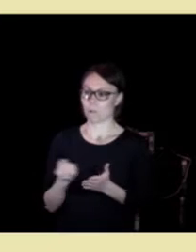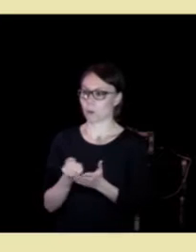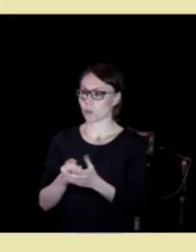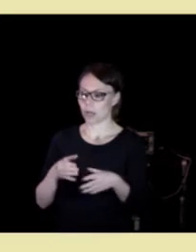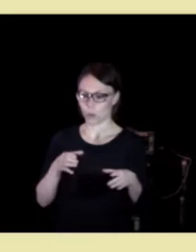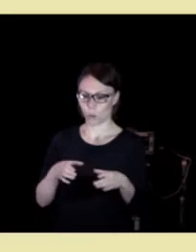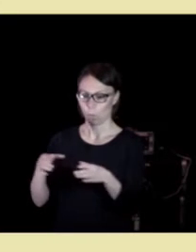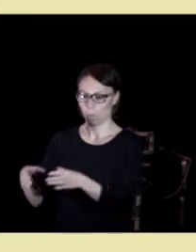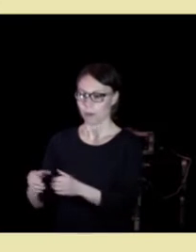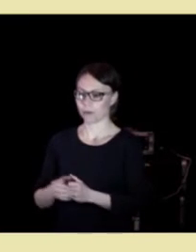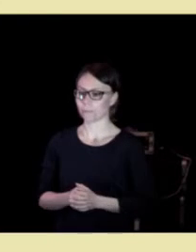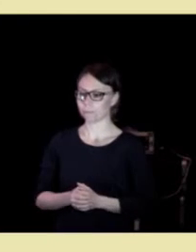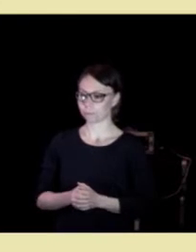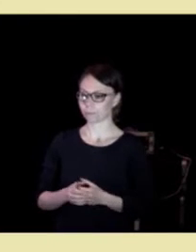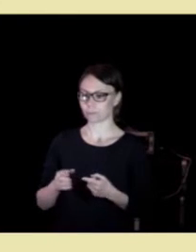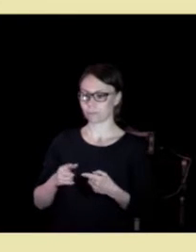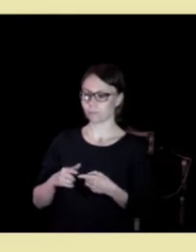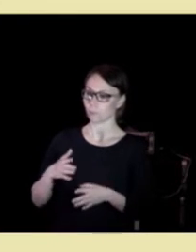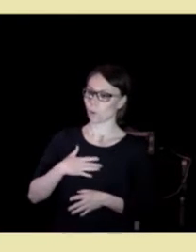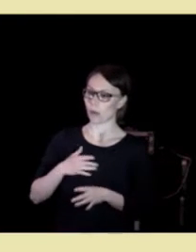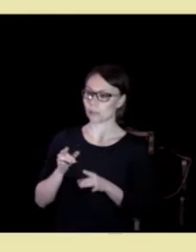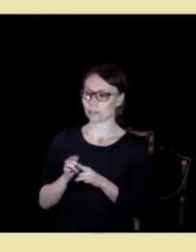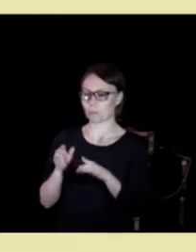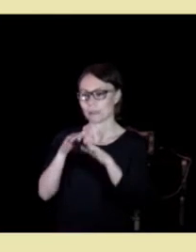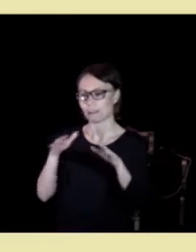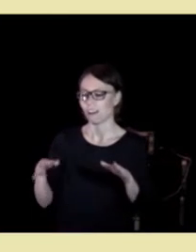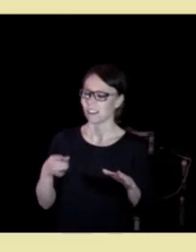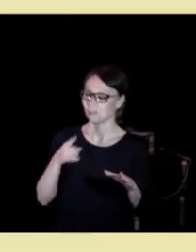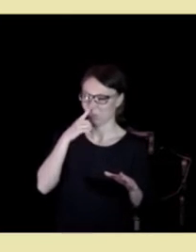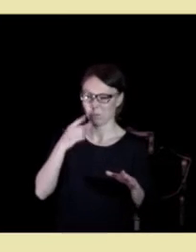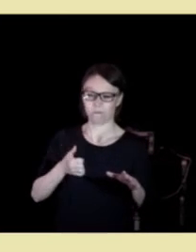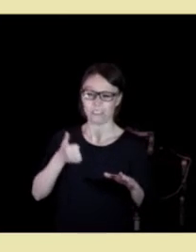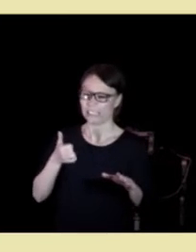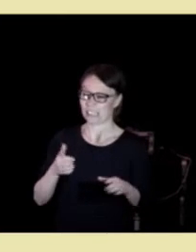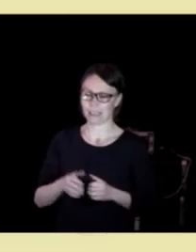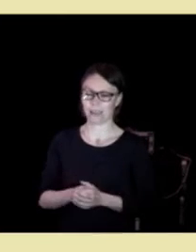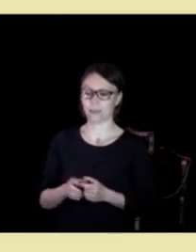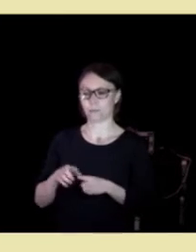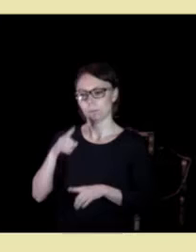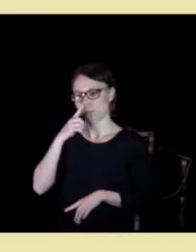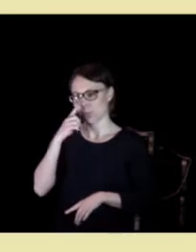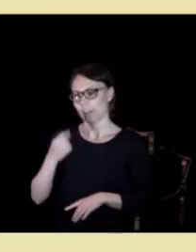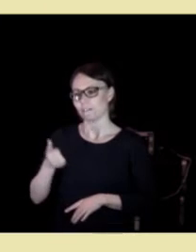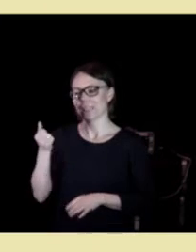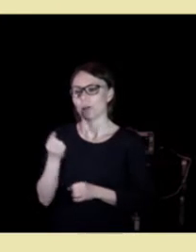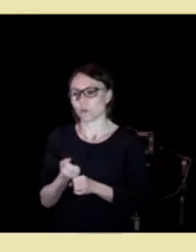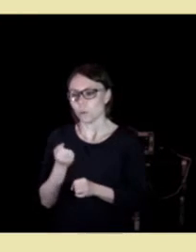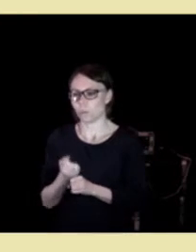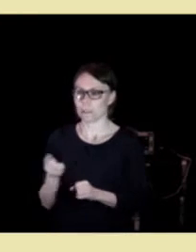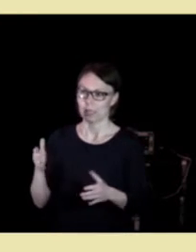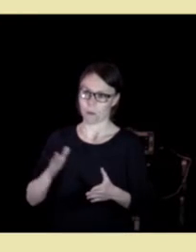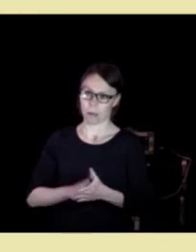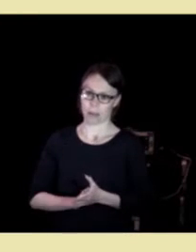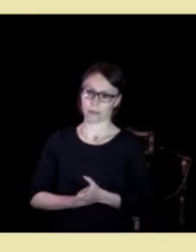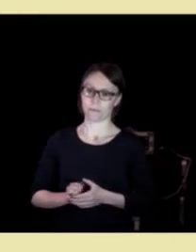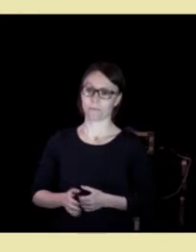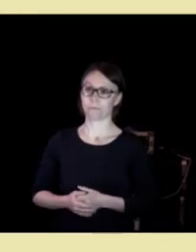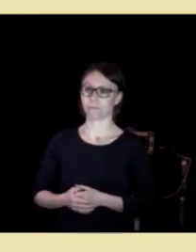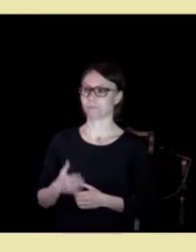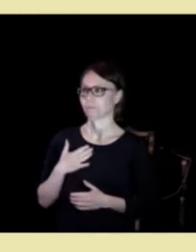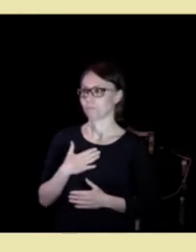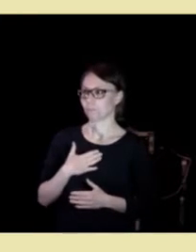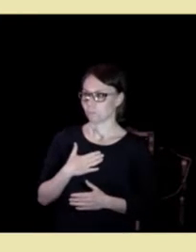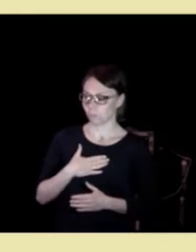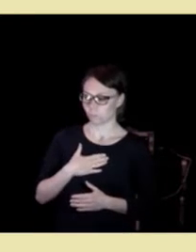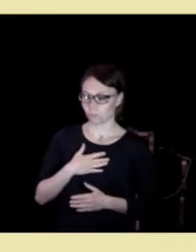Men det å være under samme tag, ikke det aller viktigste. Det viktigste er å arbeide sammen. Vi ønsker ikke